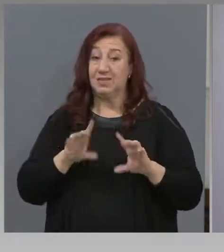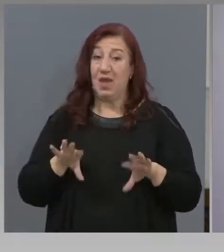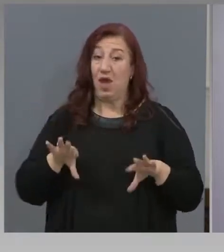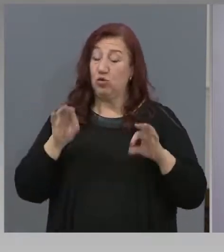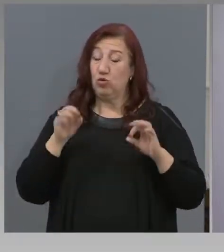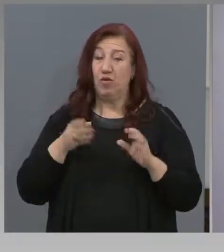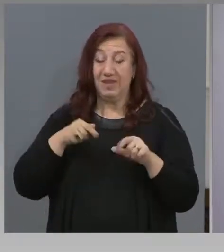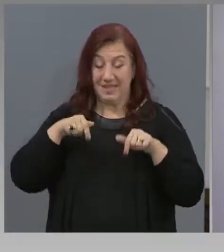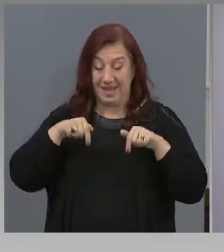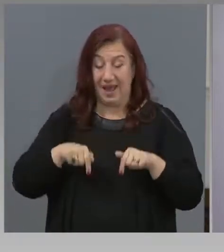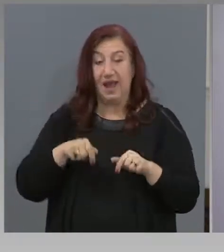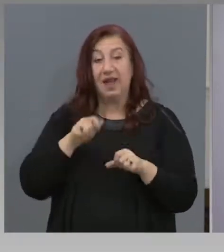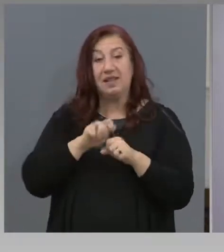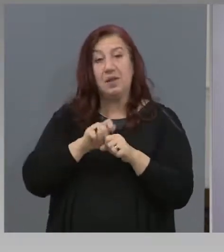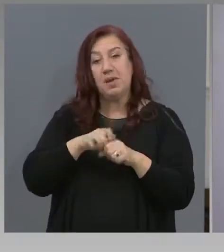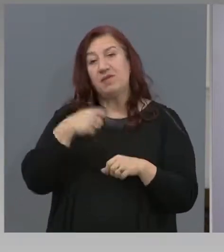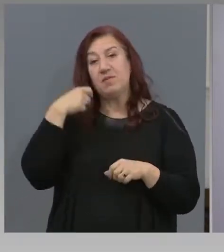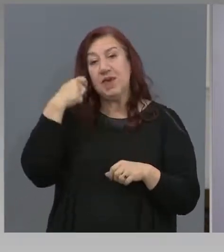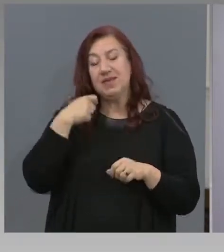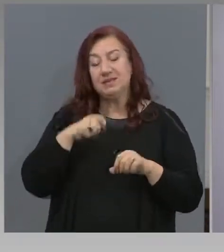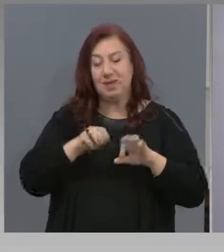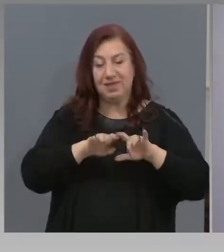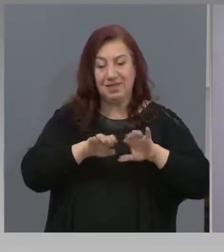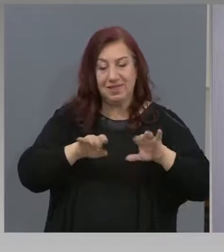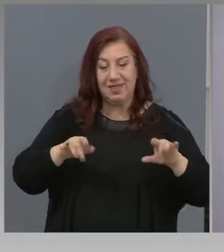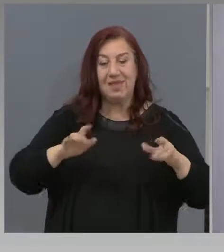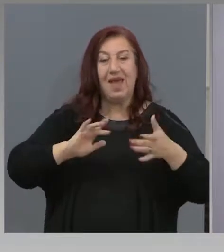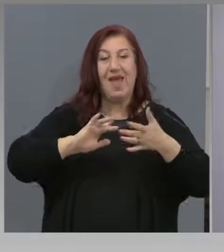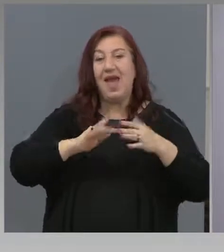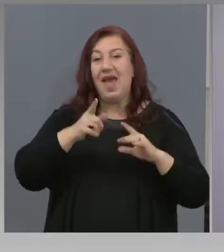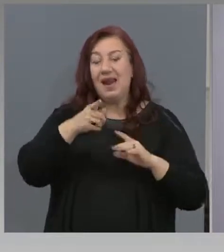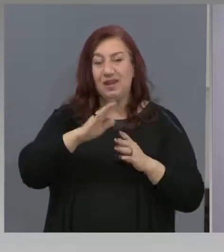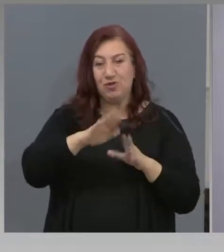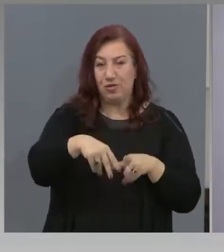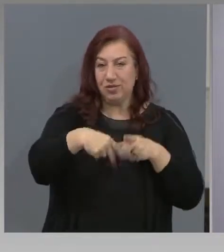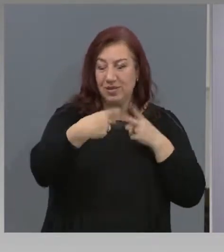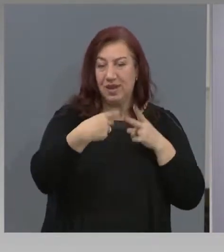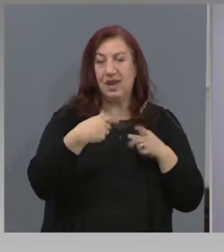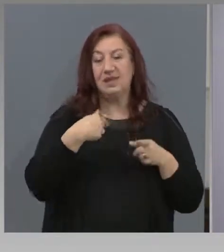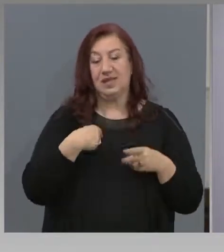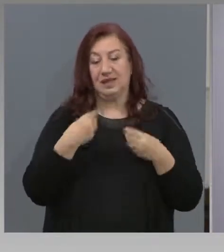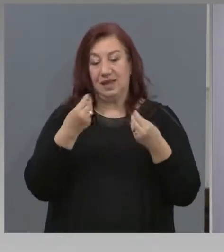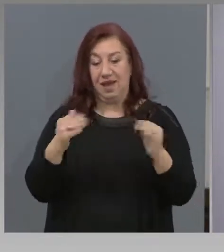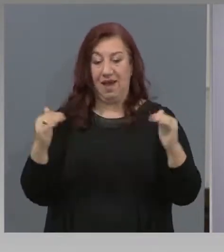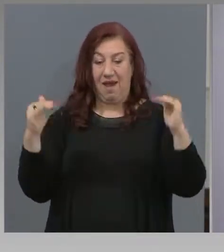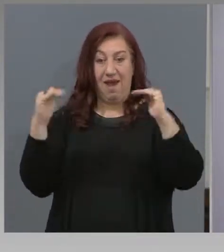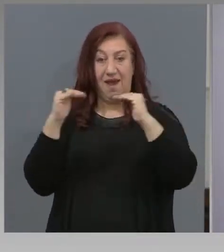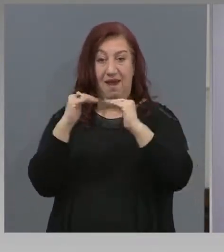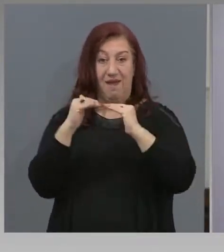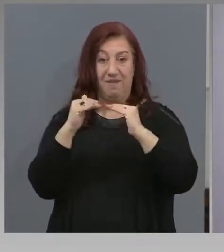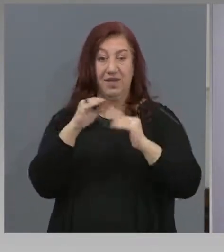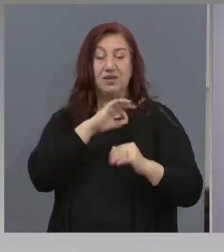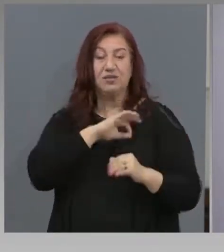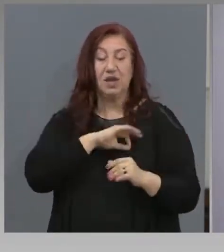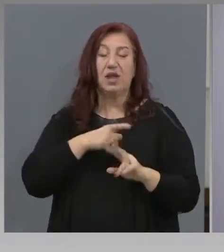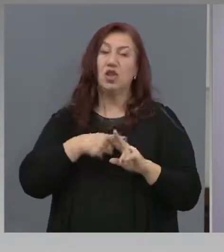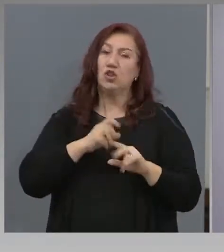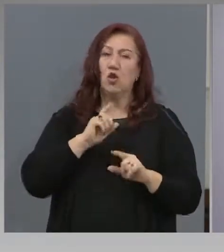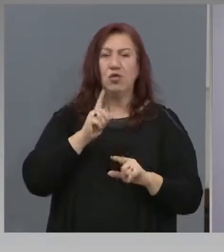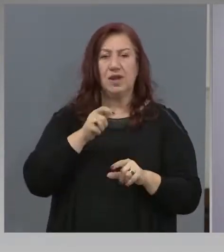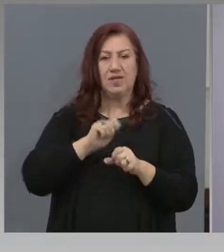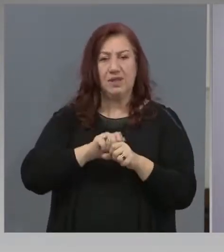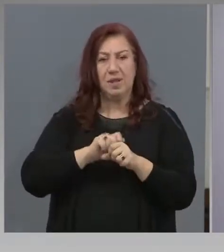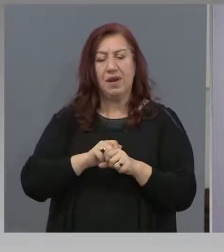гарантираме равнопоставеност и справедливост на изпитните резултати, но трябва да правим крачки в тази посока.